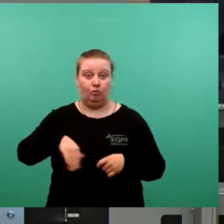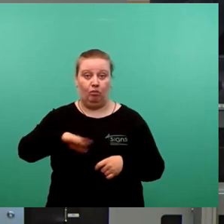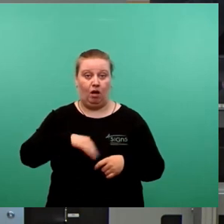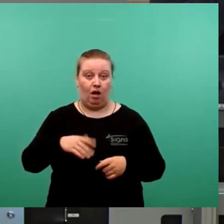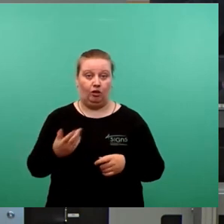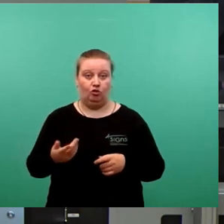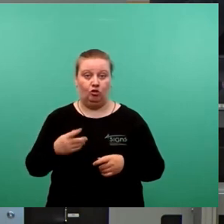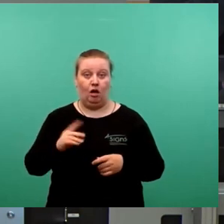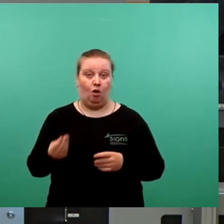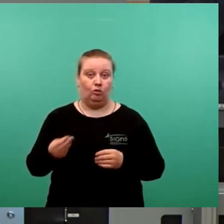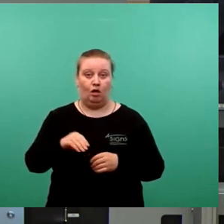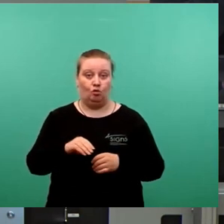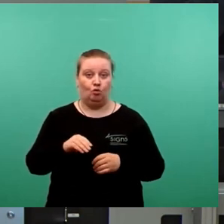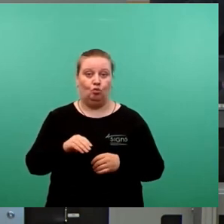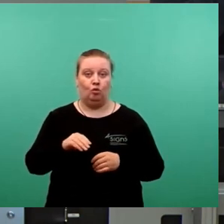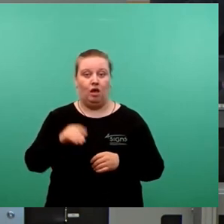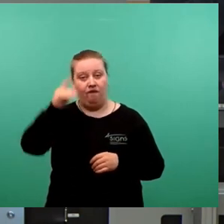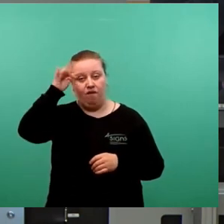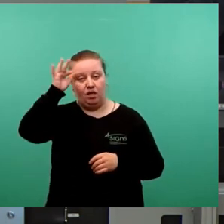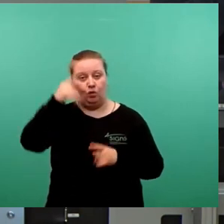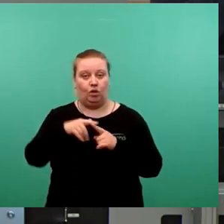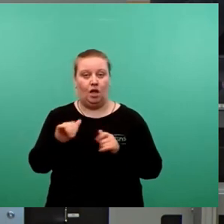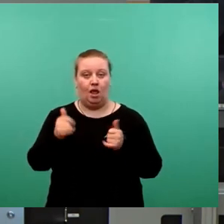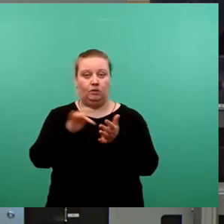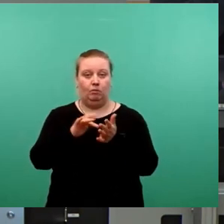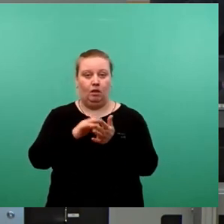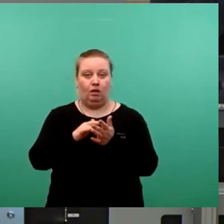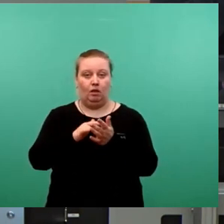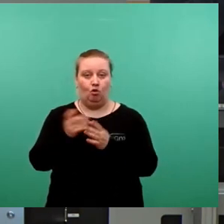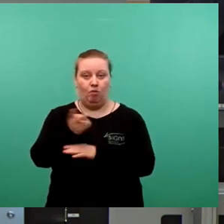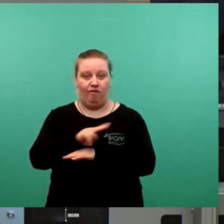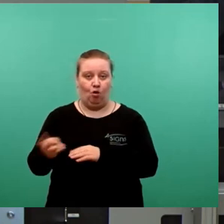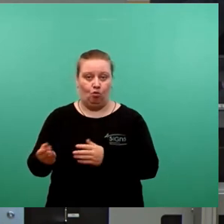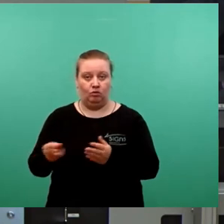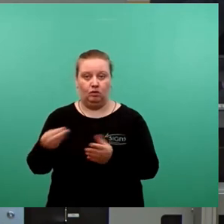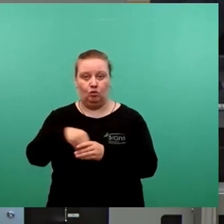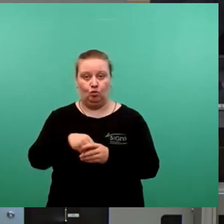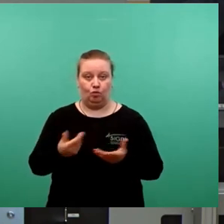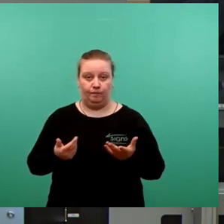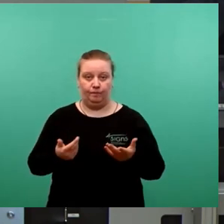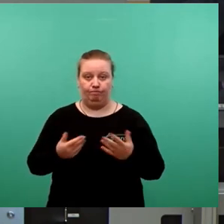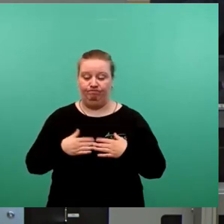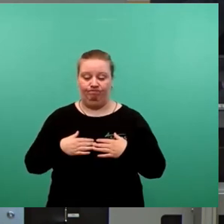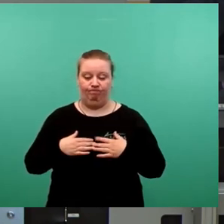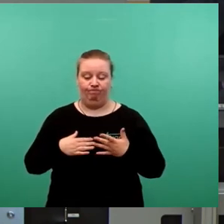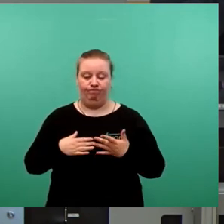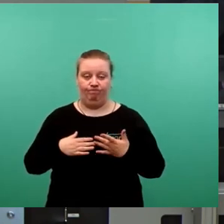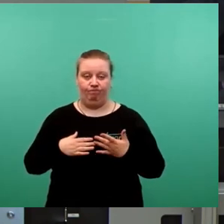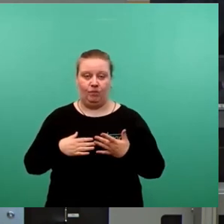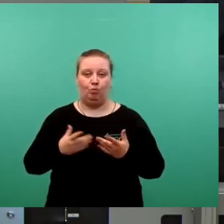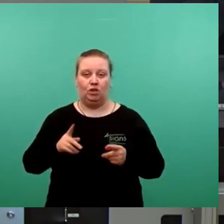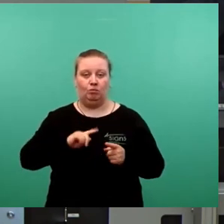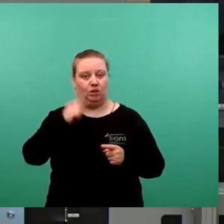veterinär und Lebensmittelüberwachung übergeholfen bekommt. Das führt nicht zu Synergien und wird